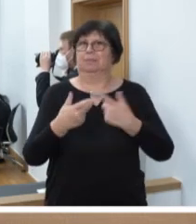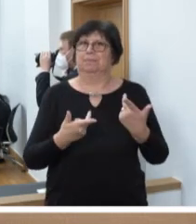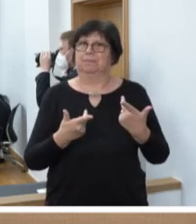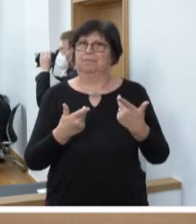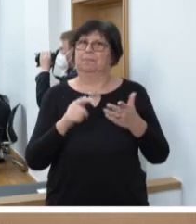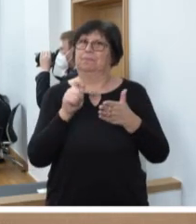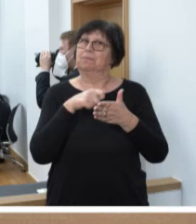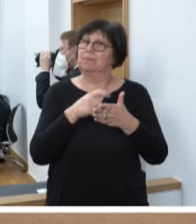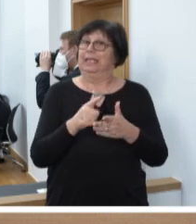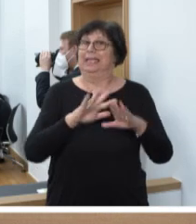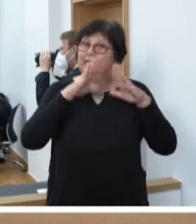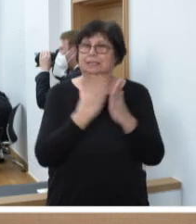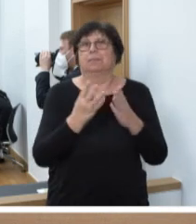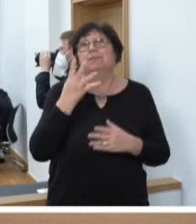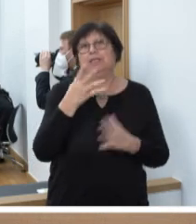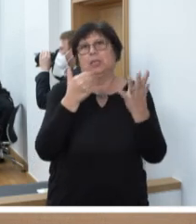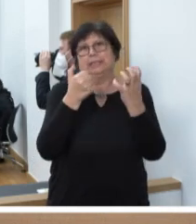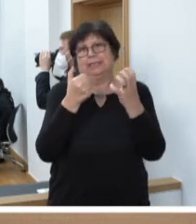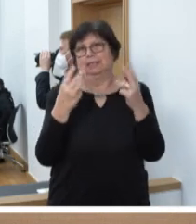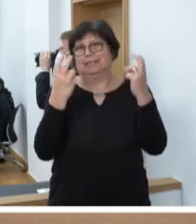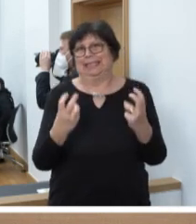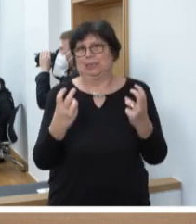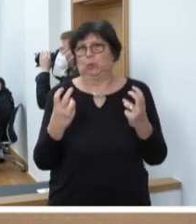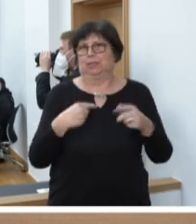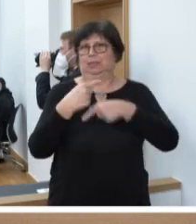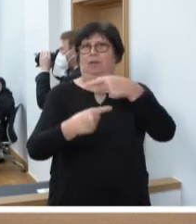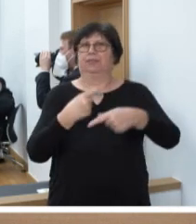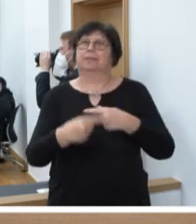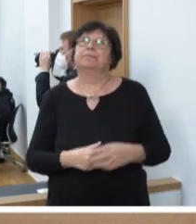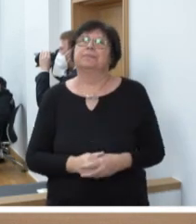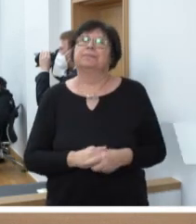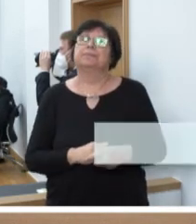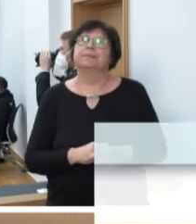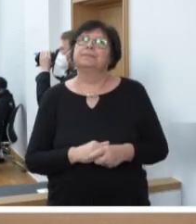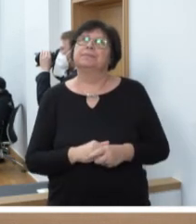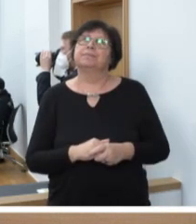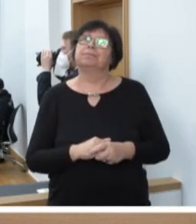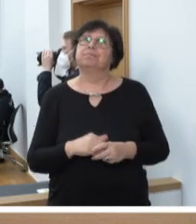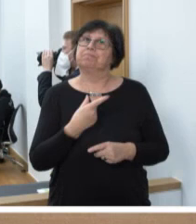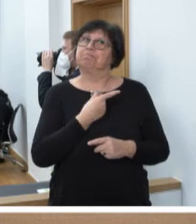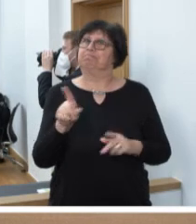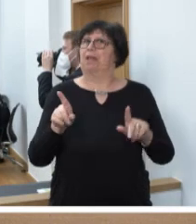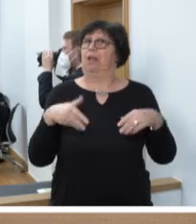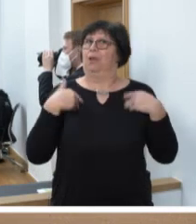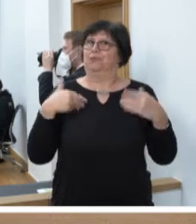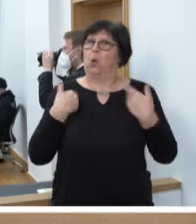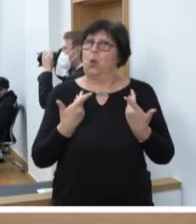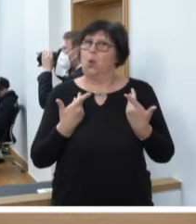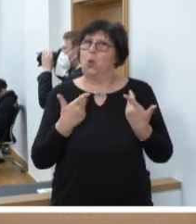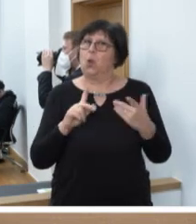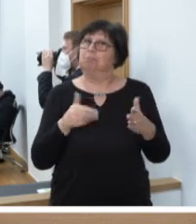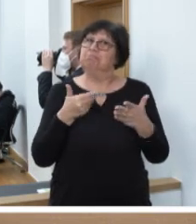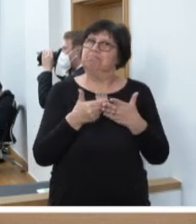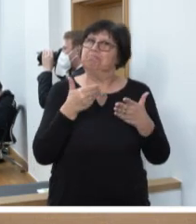Es ist die insgesamt 64. Sitzung dieser Legislaturperiode. Ich glaube, wir sind alle ganz froh, dass wir aufgrund der